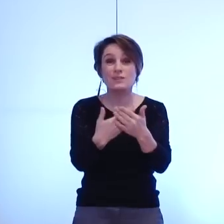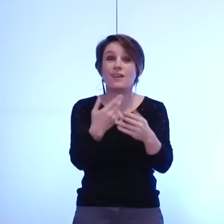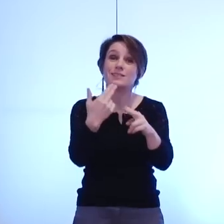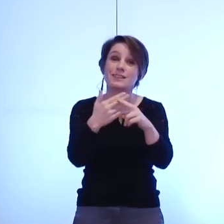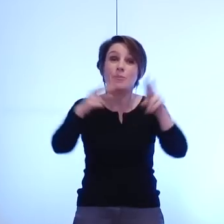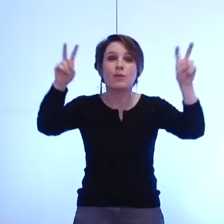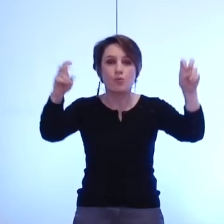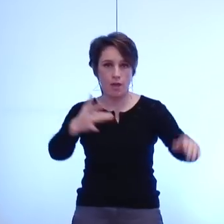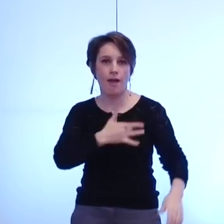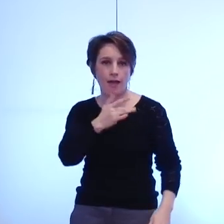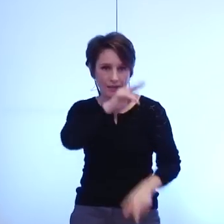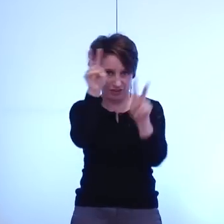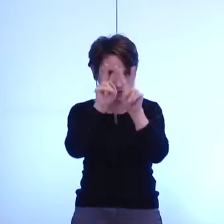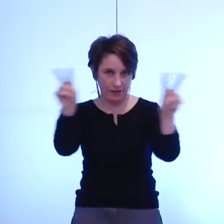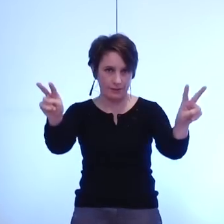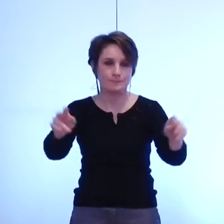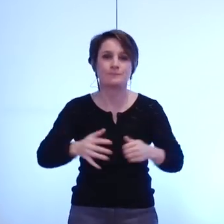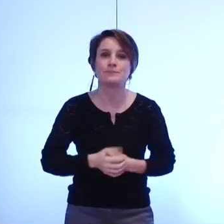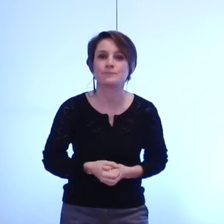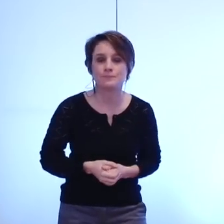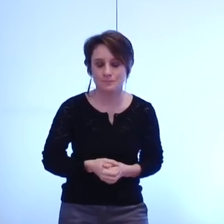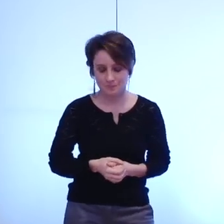merci monsieur Chamussy